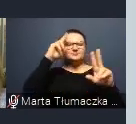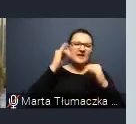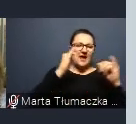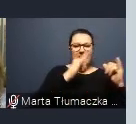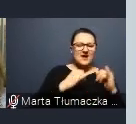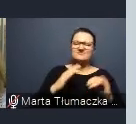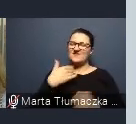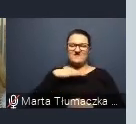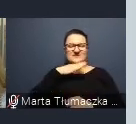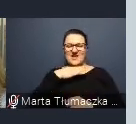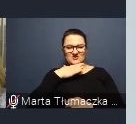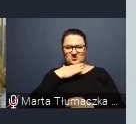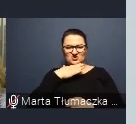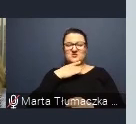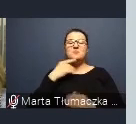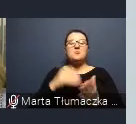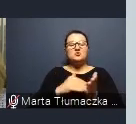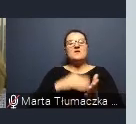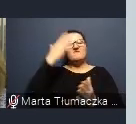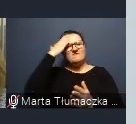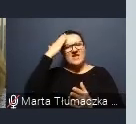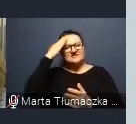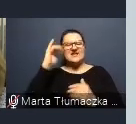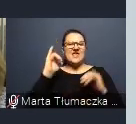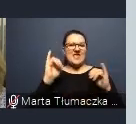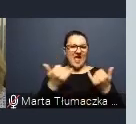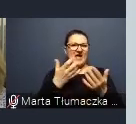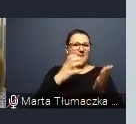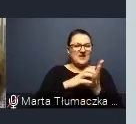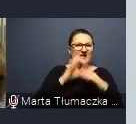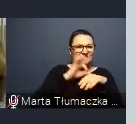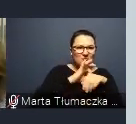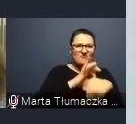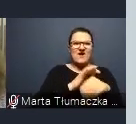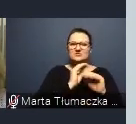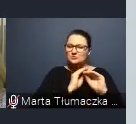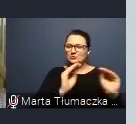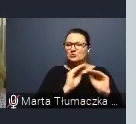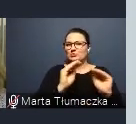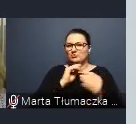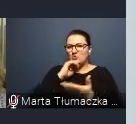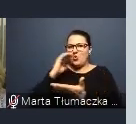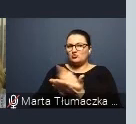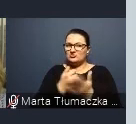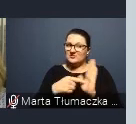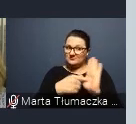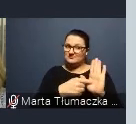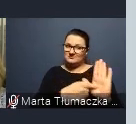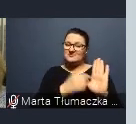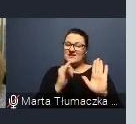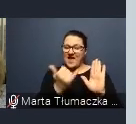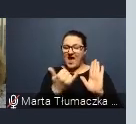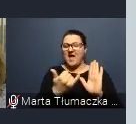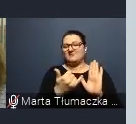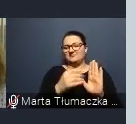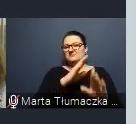Trzeba mieć również wiedzę o tym, jak te aplikacje wprowadzać i jak je uczyć, korzystania z nich dzieci z autyzmem. To nie